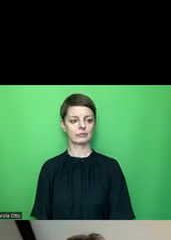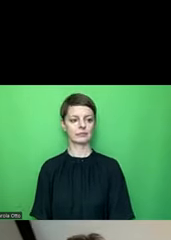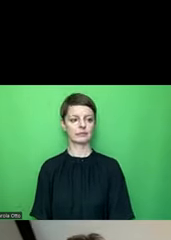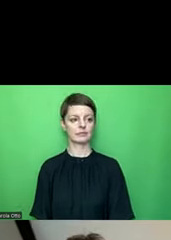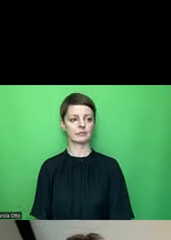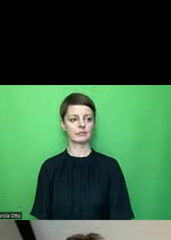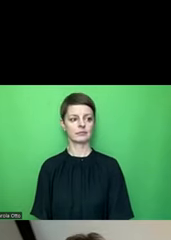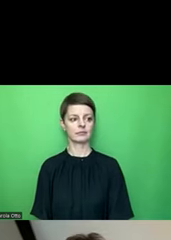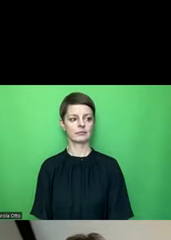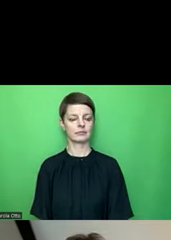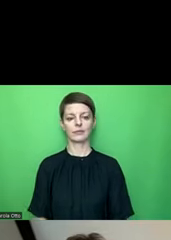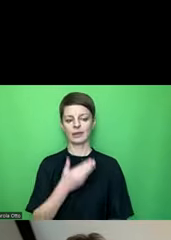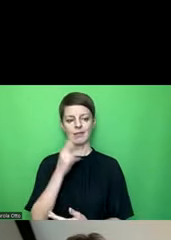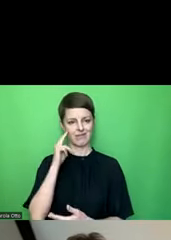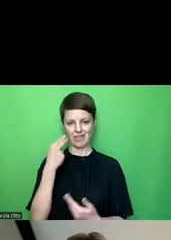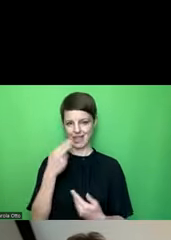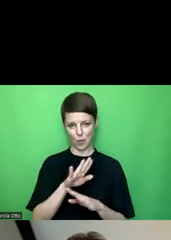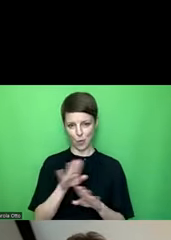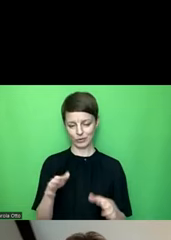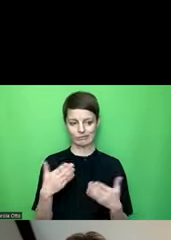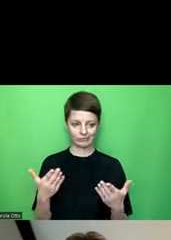ja, die habe ich jetzt eben nicht benannt, dann muss ich